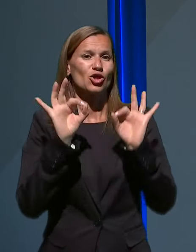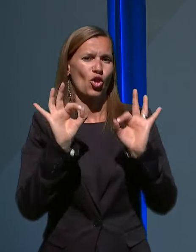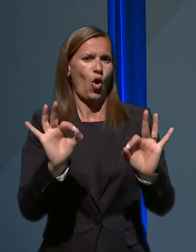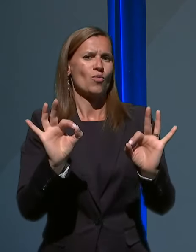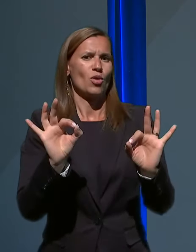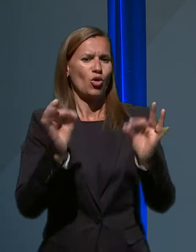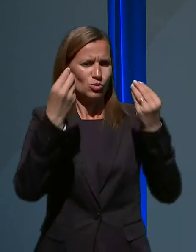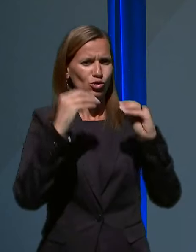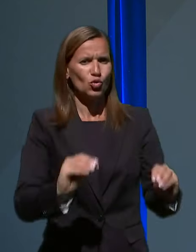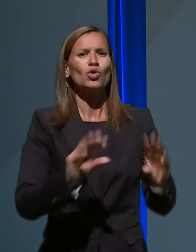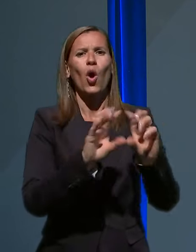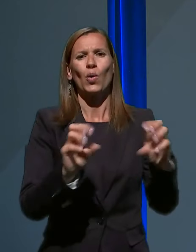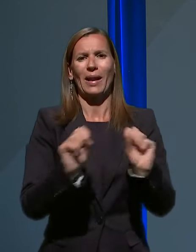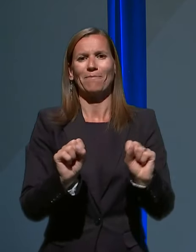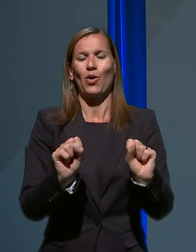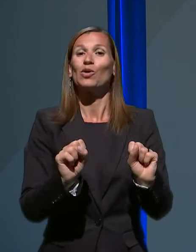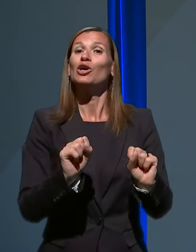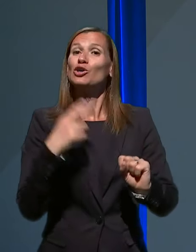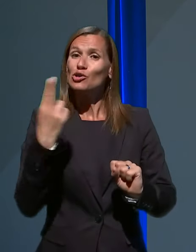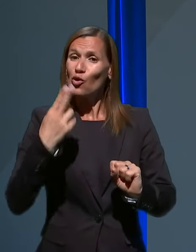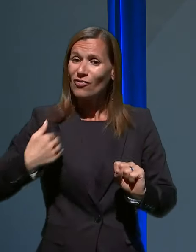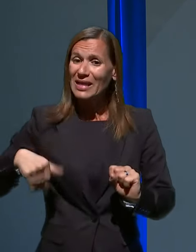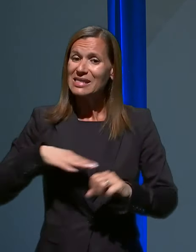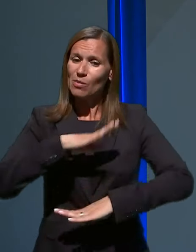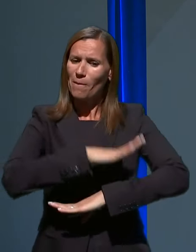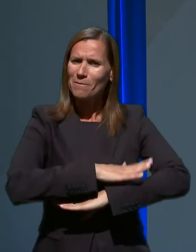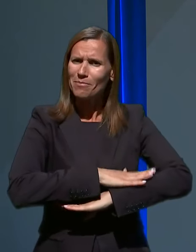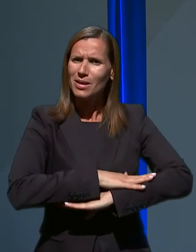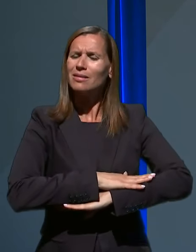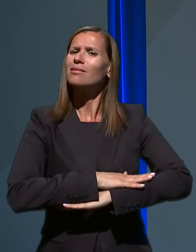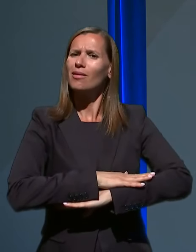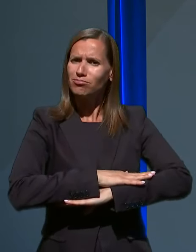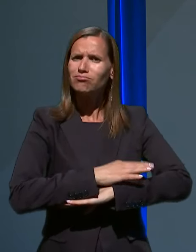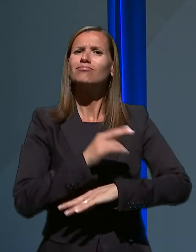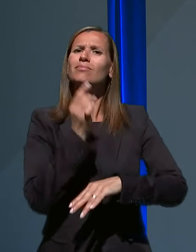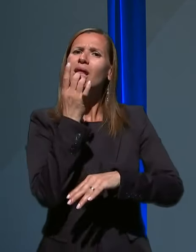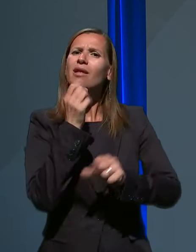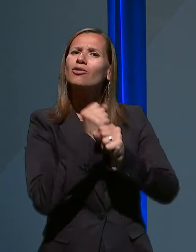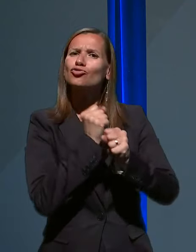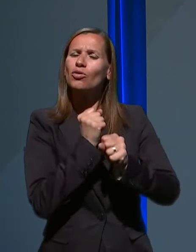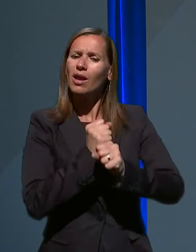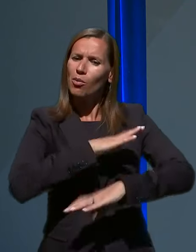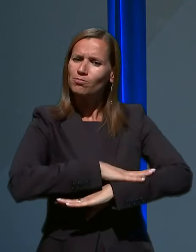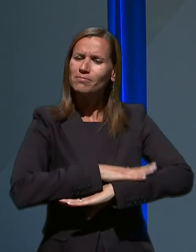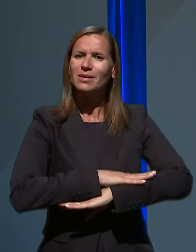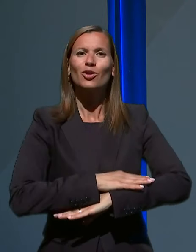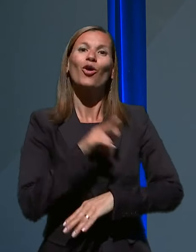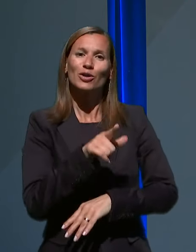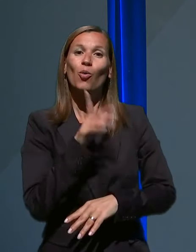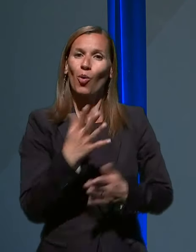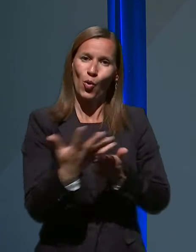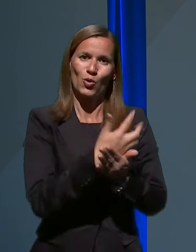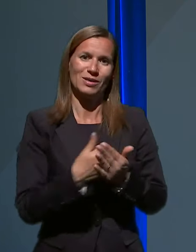ukrepov. Slovenci smo pridni in vestni, smo mrljivi. In tokrat nam to zna pridati prav.